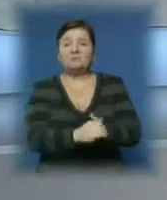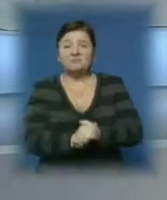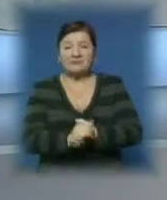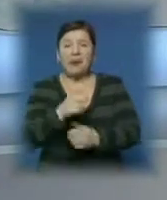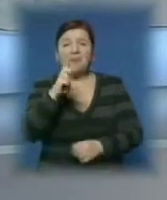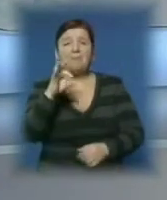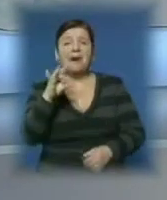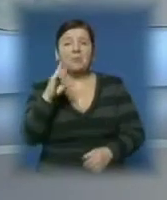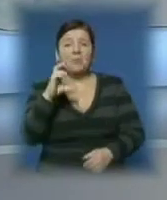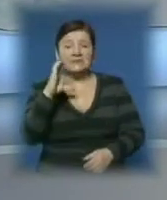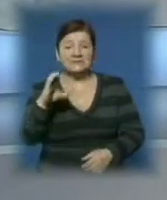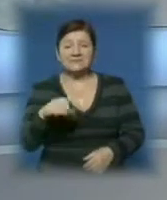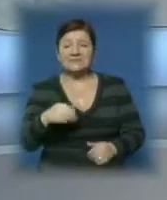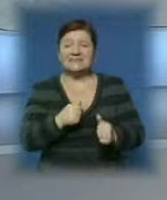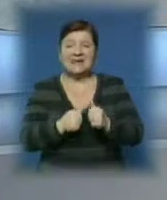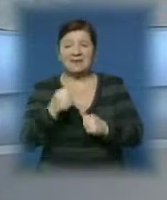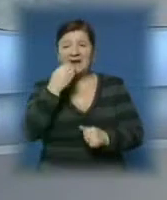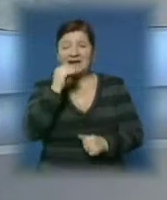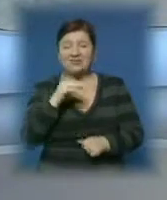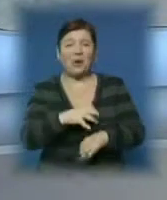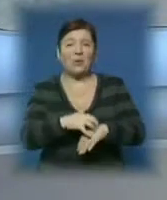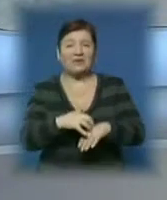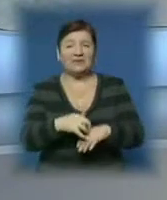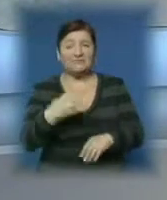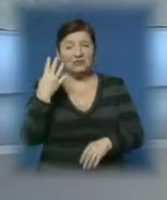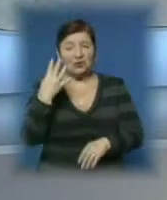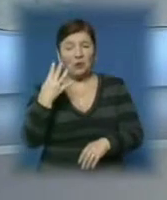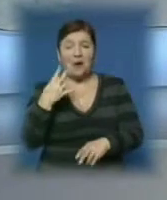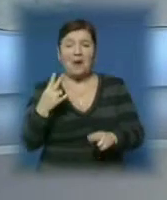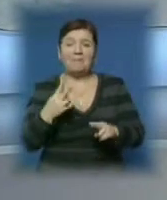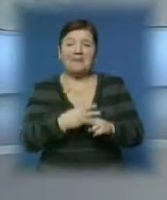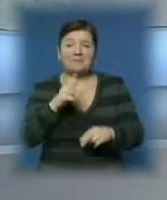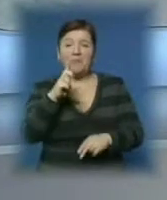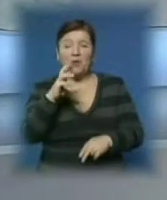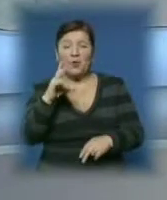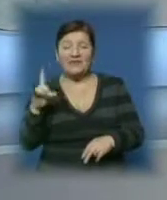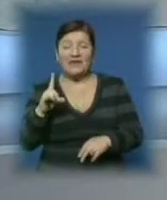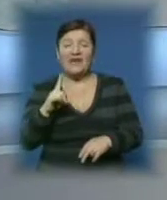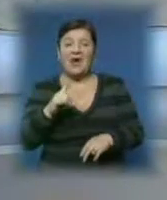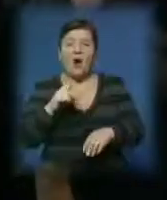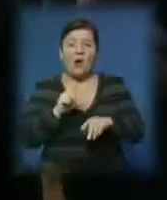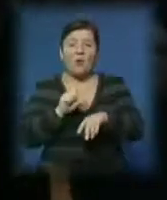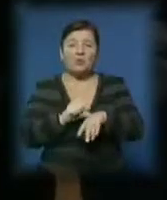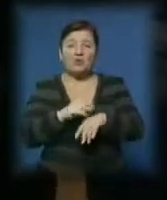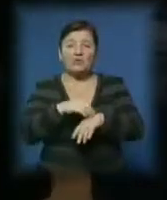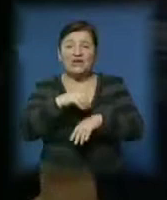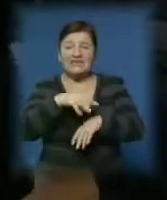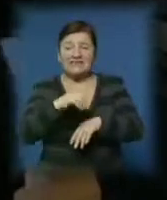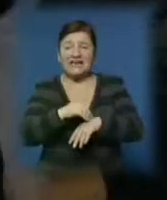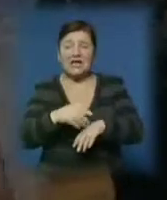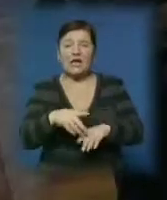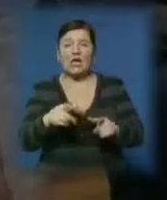«Барбос». Цьогоріч найкращих котиків визначили у чотирьох номінаціях – безпородні, юніори, породисті короткошерсті та породисті